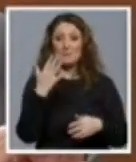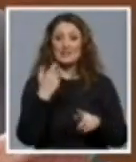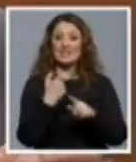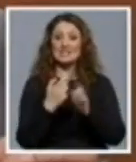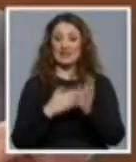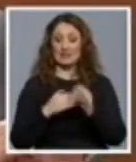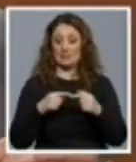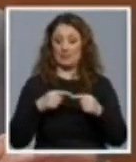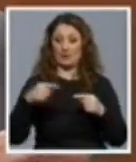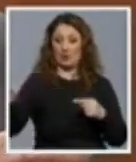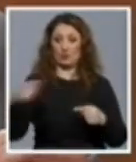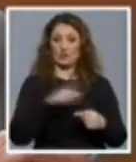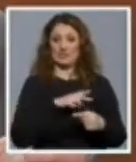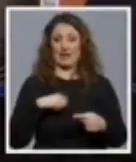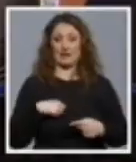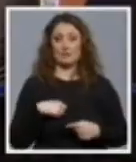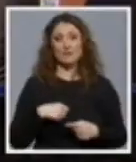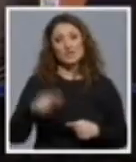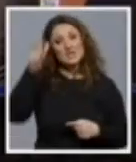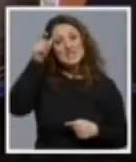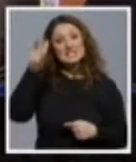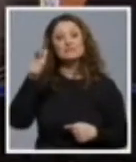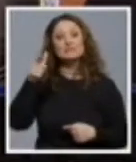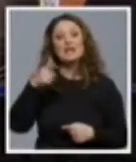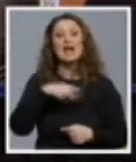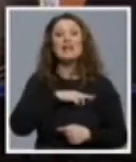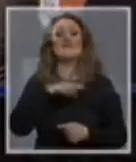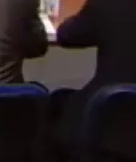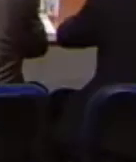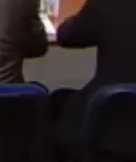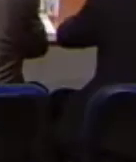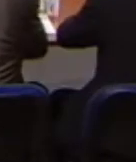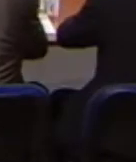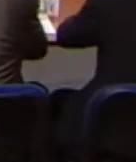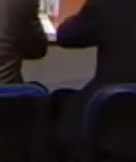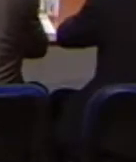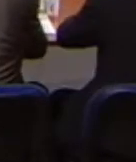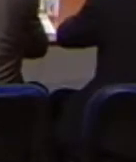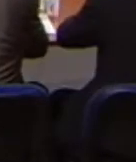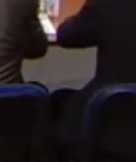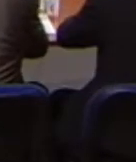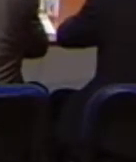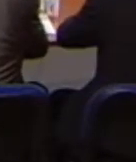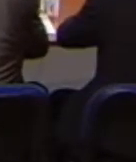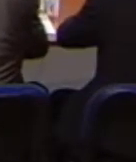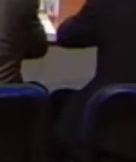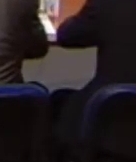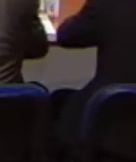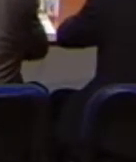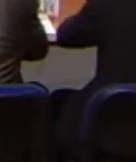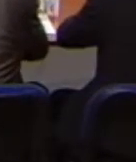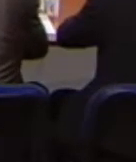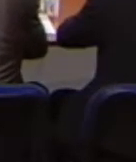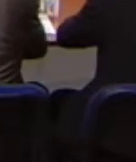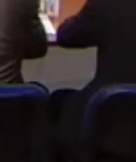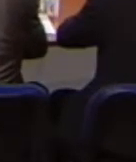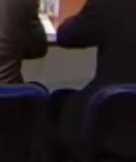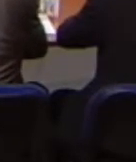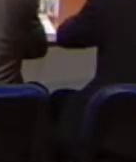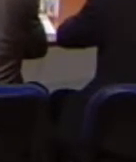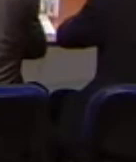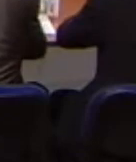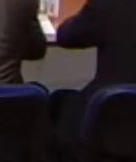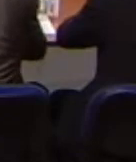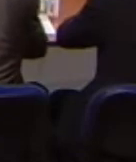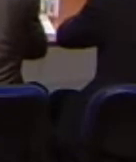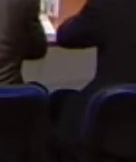Zagreba, jer će Republika Srpska biti kompenzacija Srbiji za Kosovo, a Hrvatski strateški interes da se to nikada